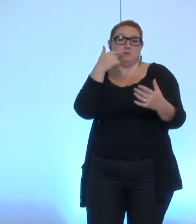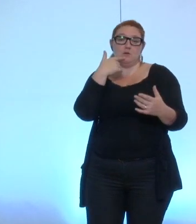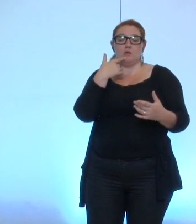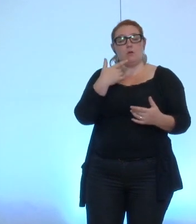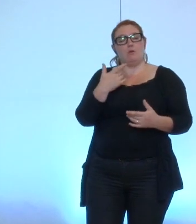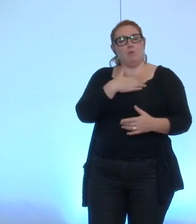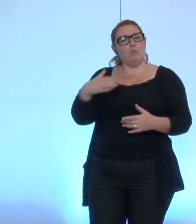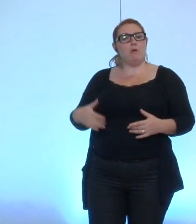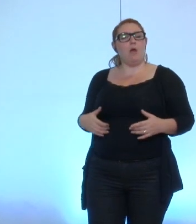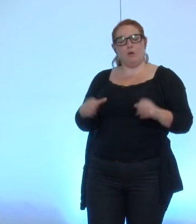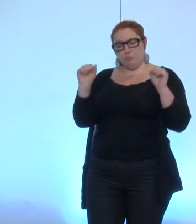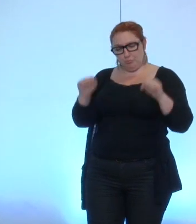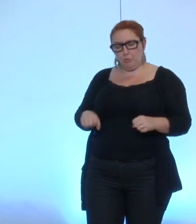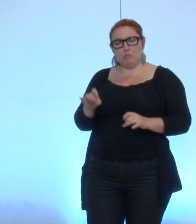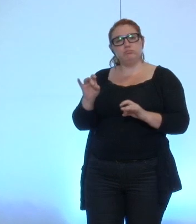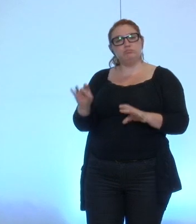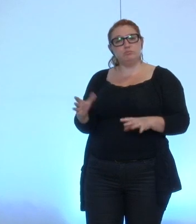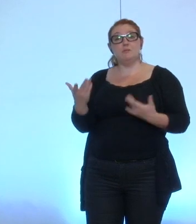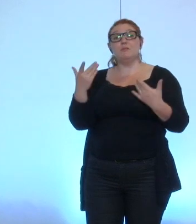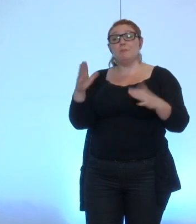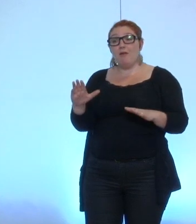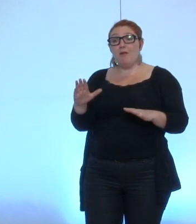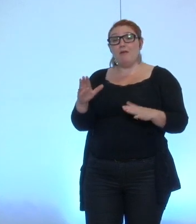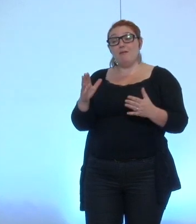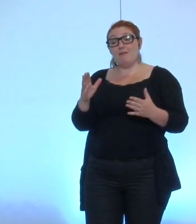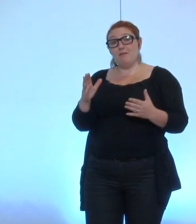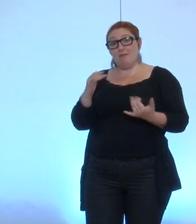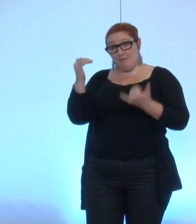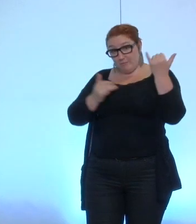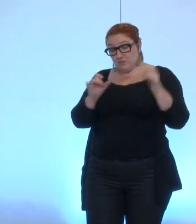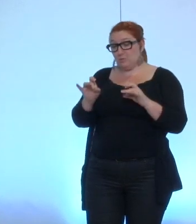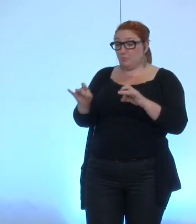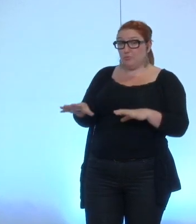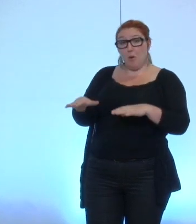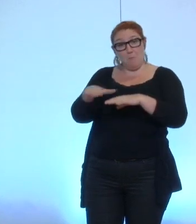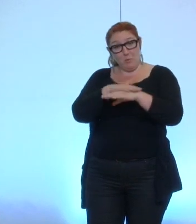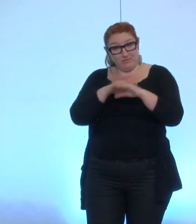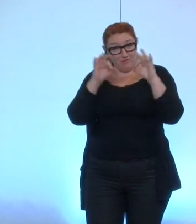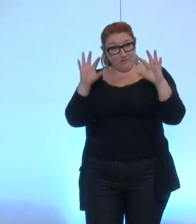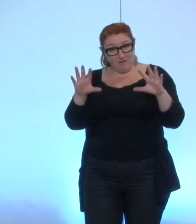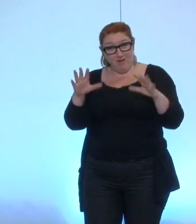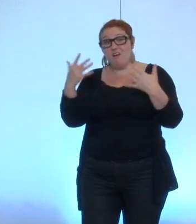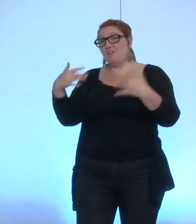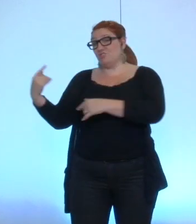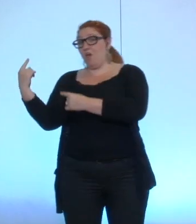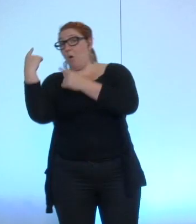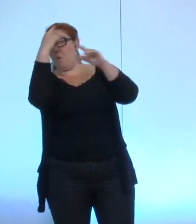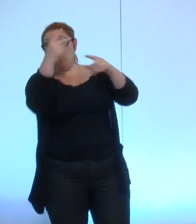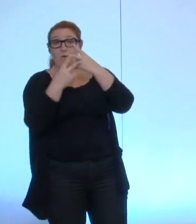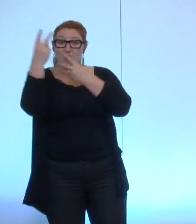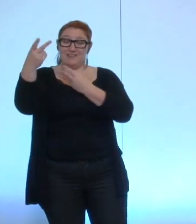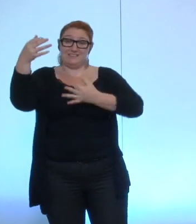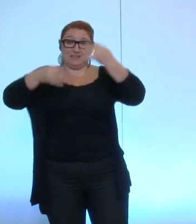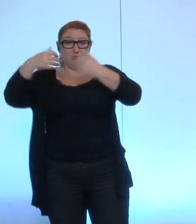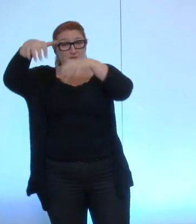sans motivation il y a déjà eu des recours devant le tribunal administratif et il y a déjà eu des maires sanctionnés